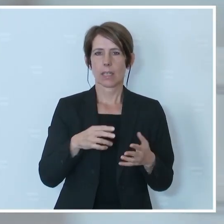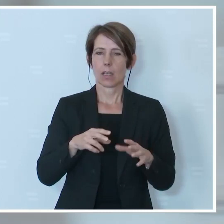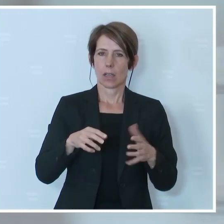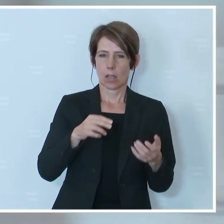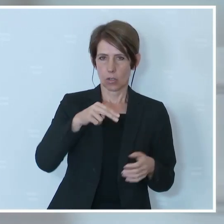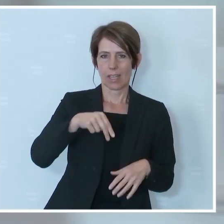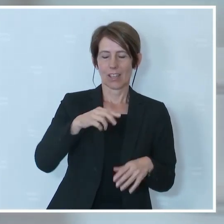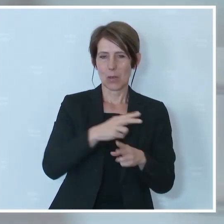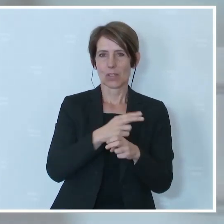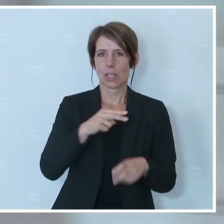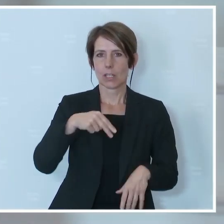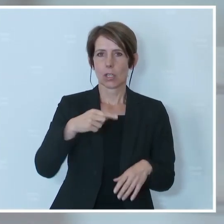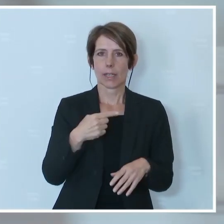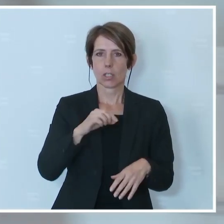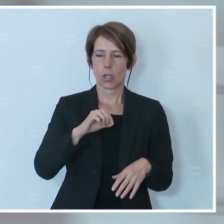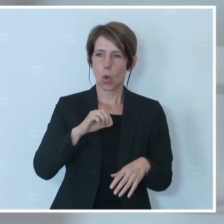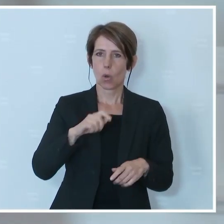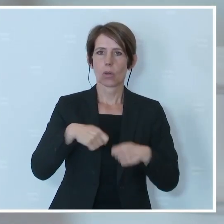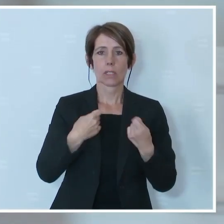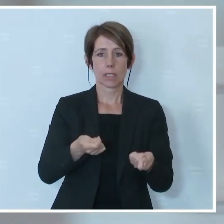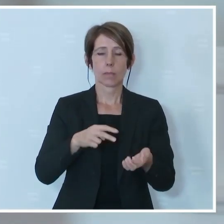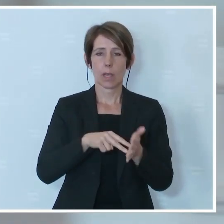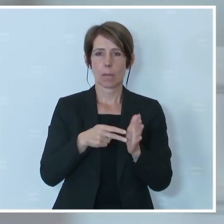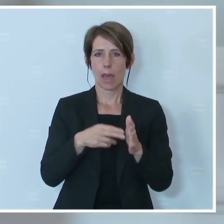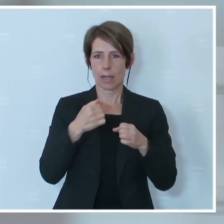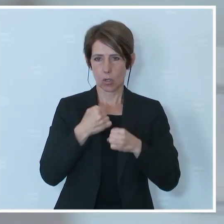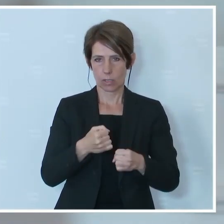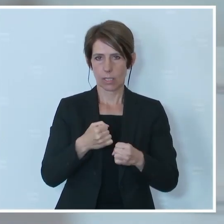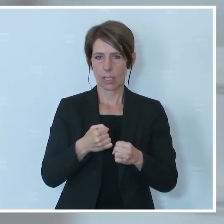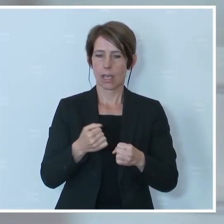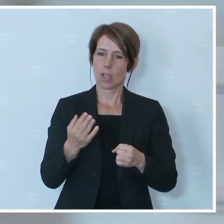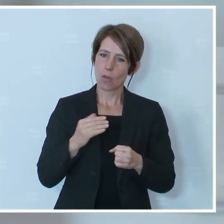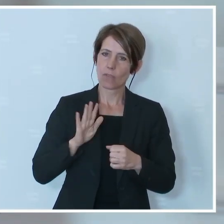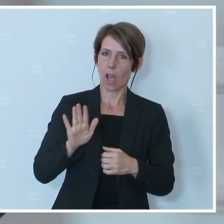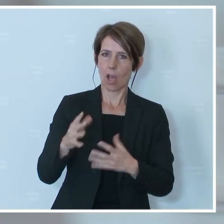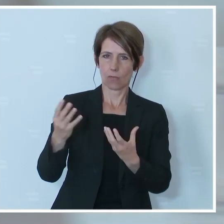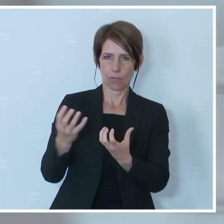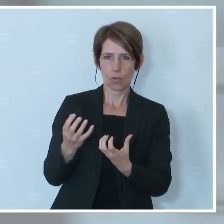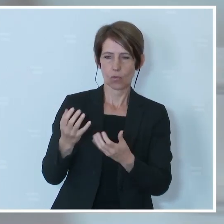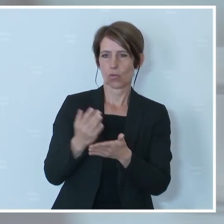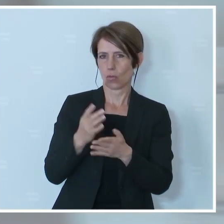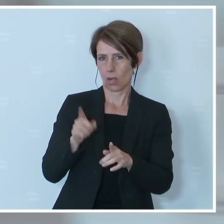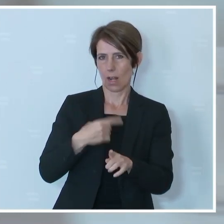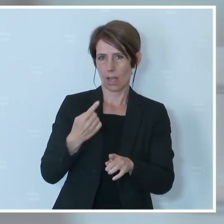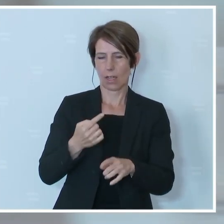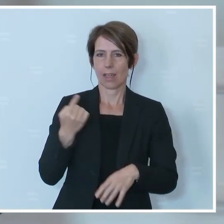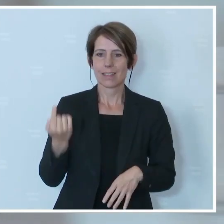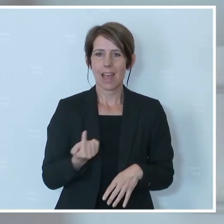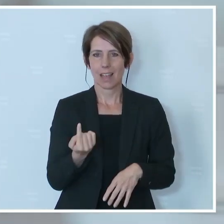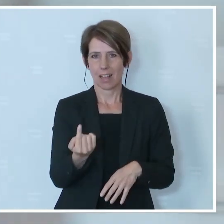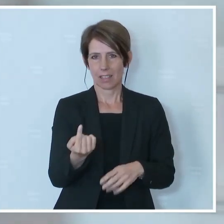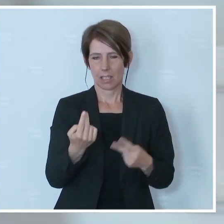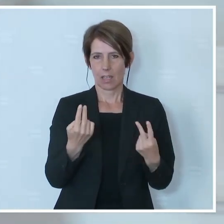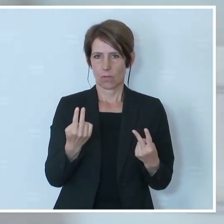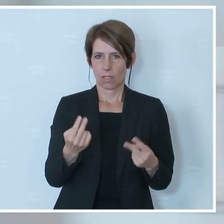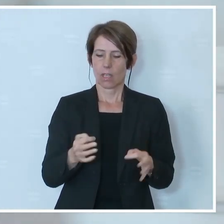Planbarkeit, die Planungssicherheit. Das ist ein langer Wunsch von Ihnen gewesen, auch zu Recht ein Wunsch, da geht es auch um Nachhaltigkeit der Arbeit, da geht es